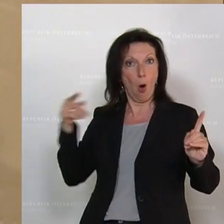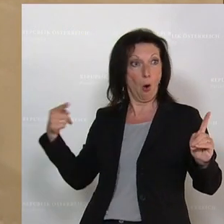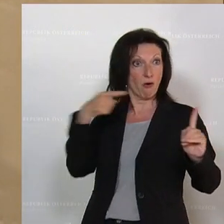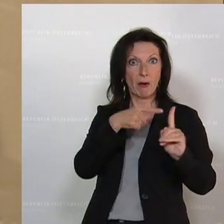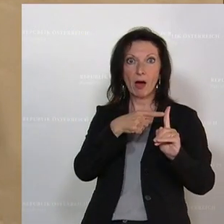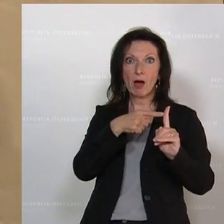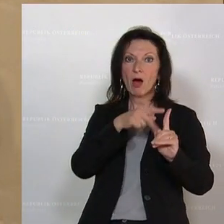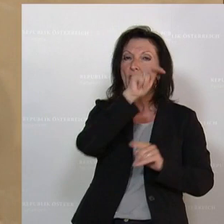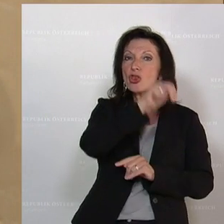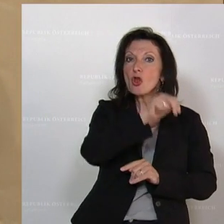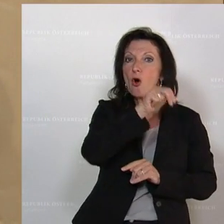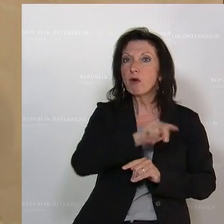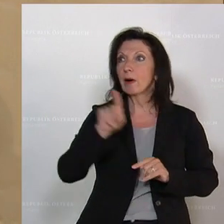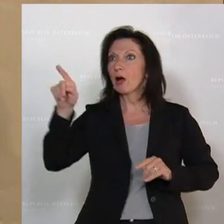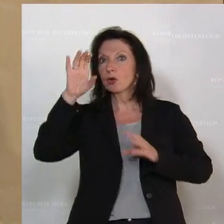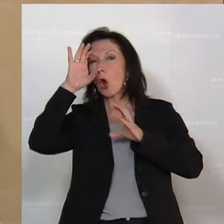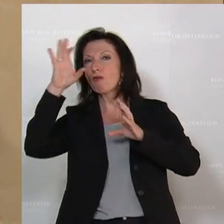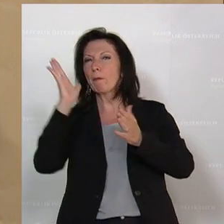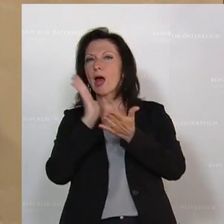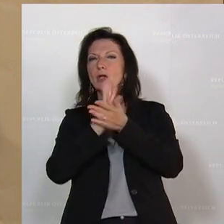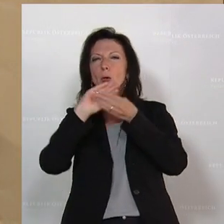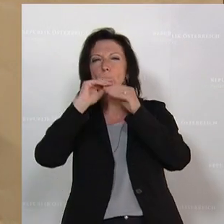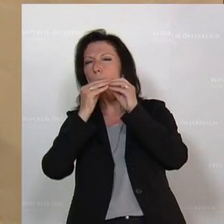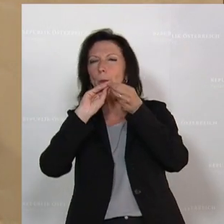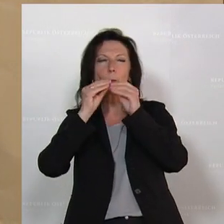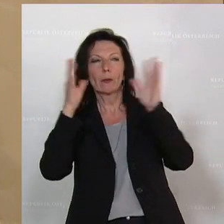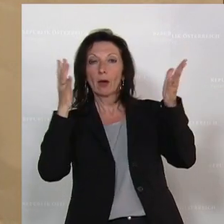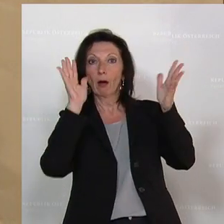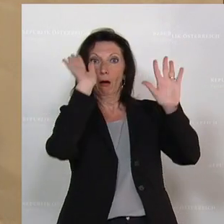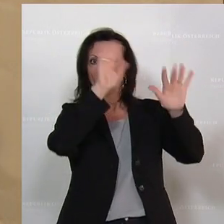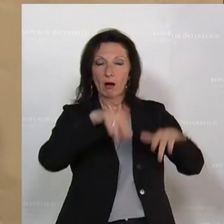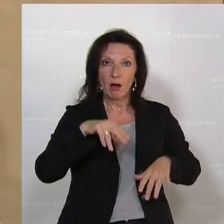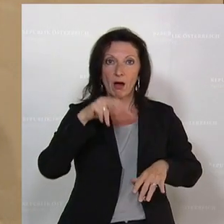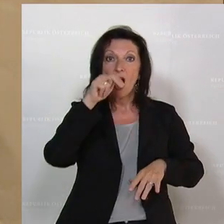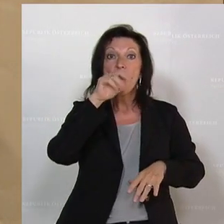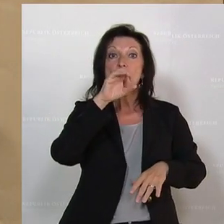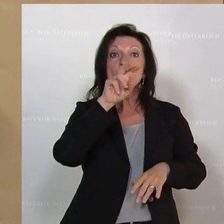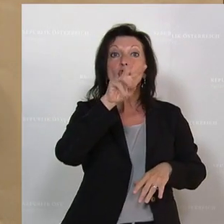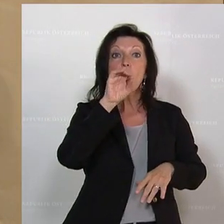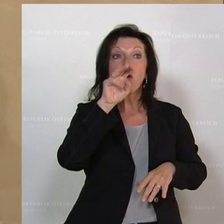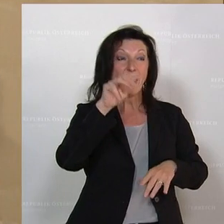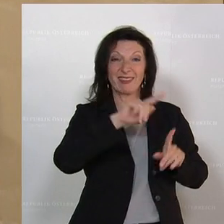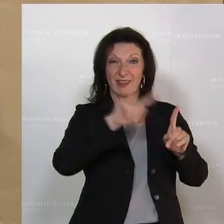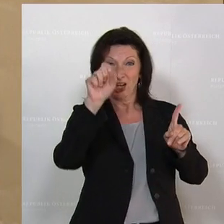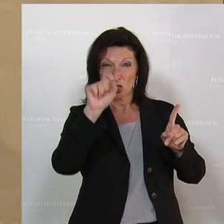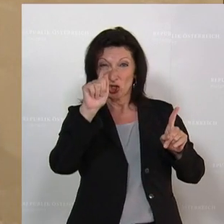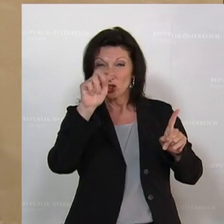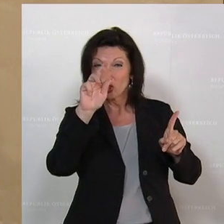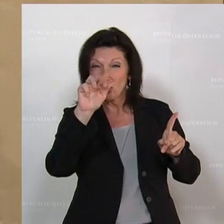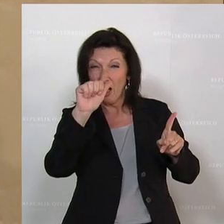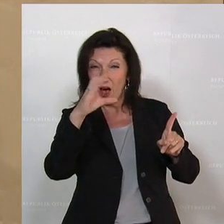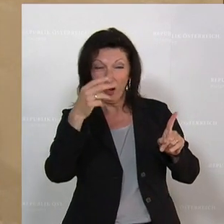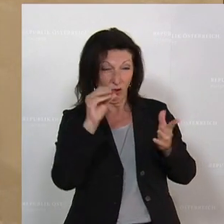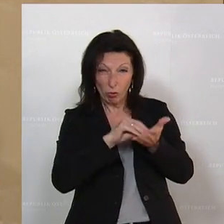ÖVP waren schon auf Du und Du, da war die Novomatic mit dem Herrn Strache noch per Sie. Und das, was wir